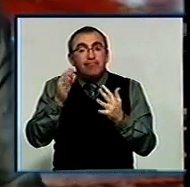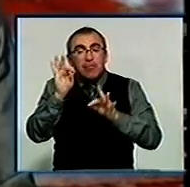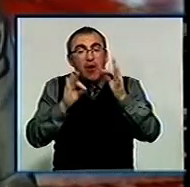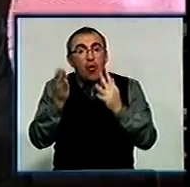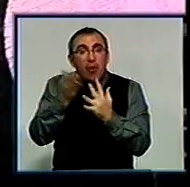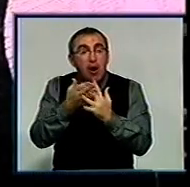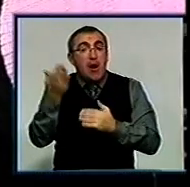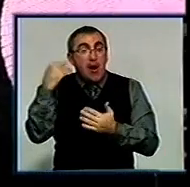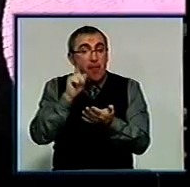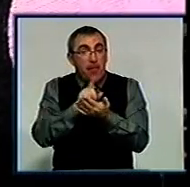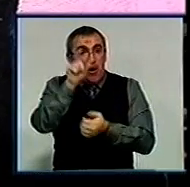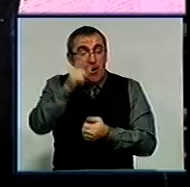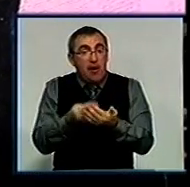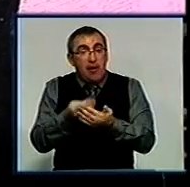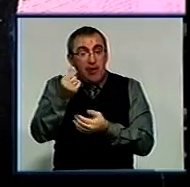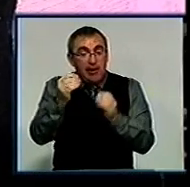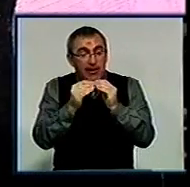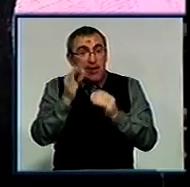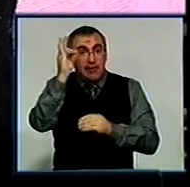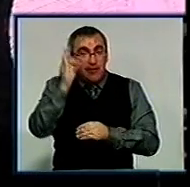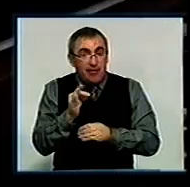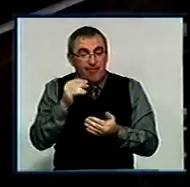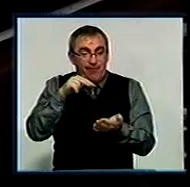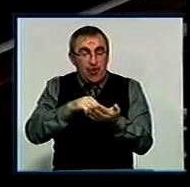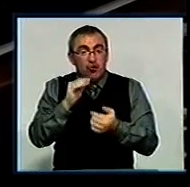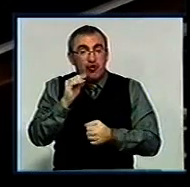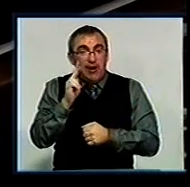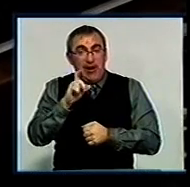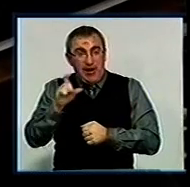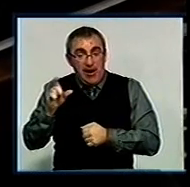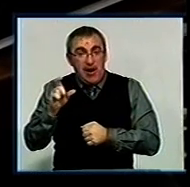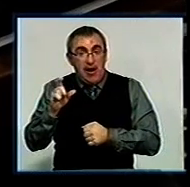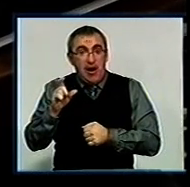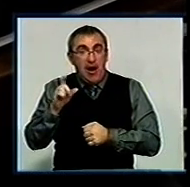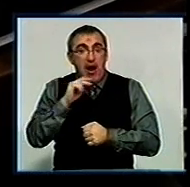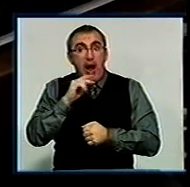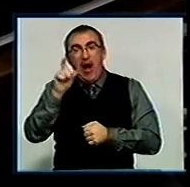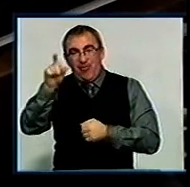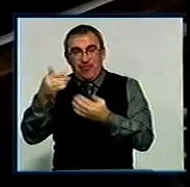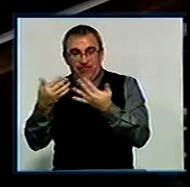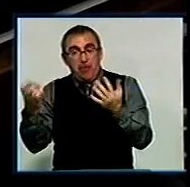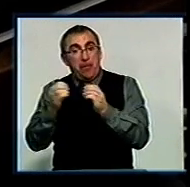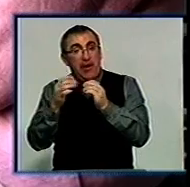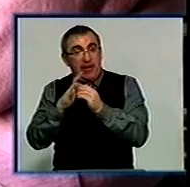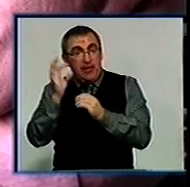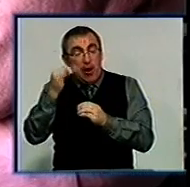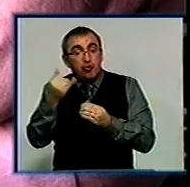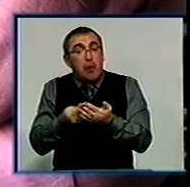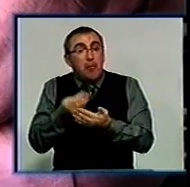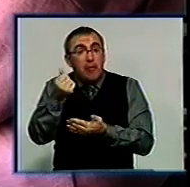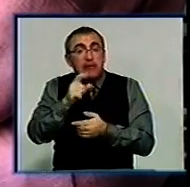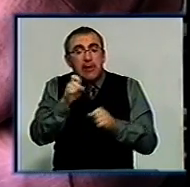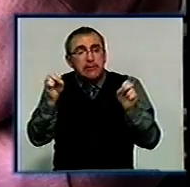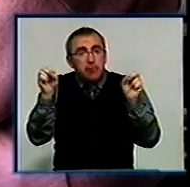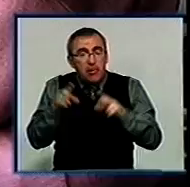Якщо раніше пенсіонери сплачували 10% вартості послуг ЖКГ, а працюючи у Кринці – 15%, то тепер сплати розраховуються за